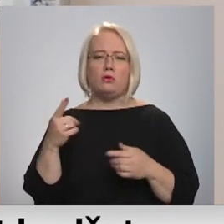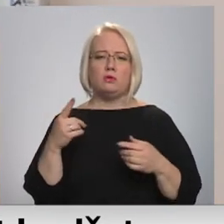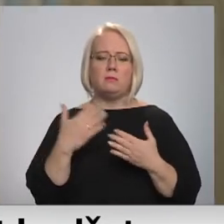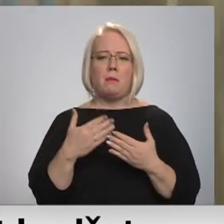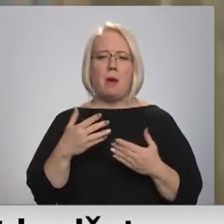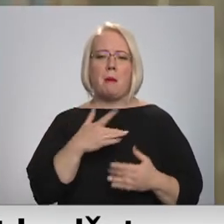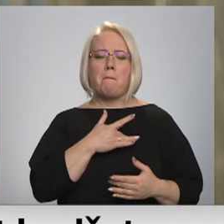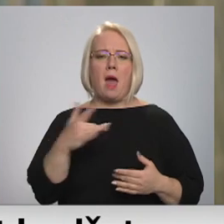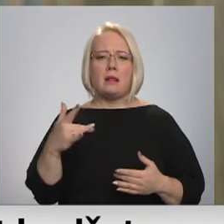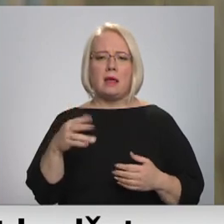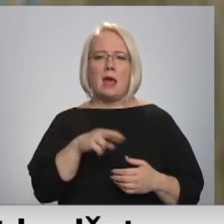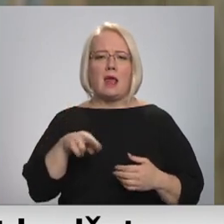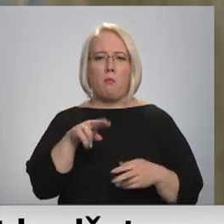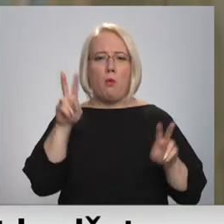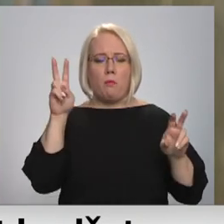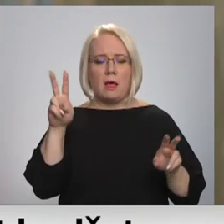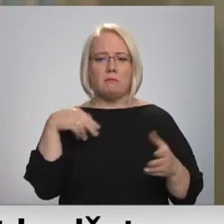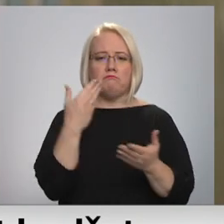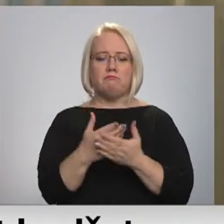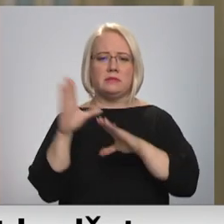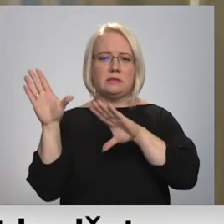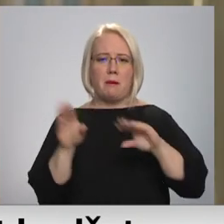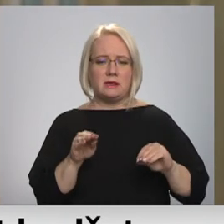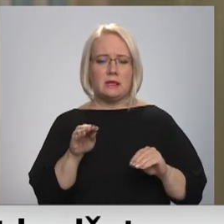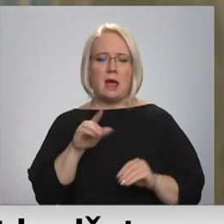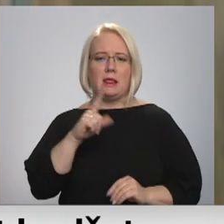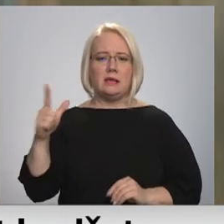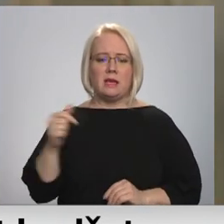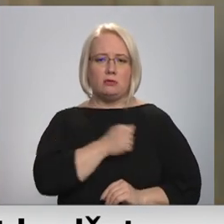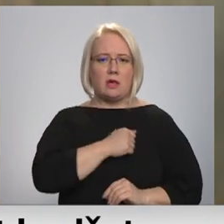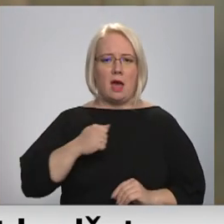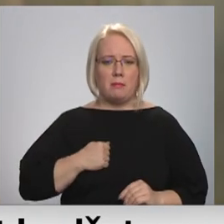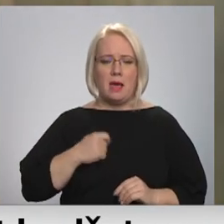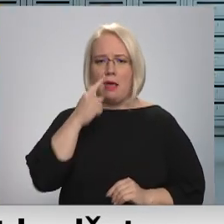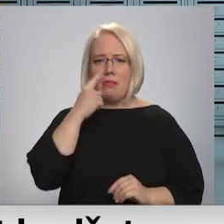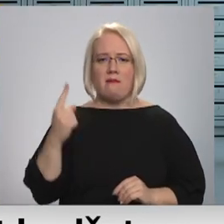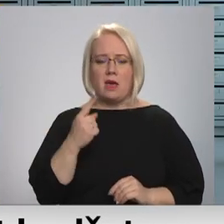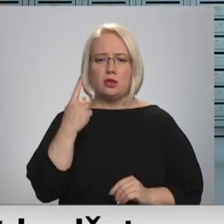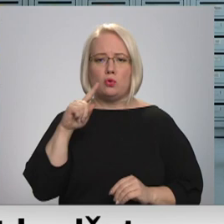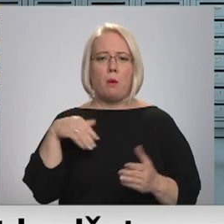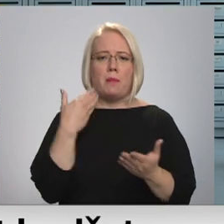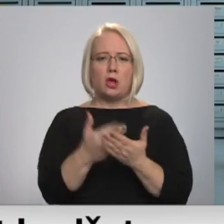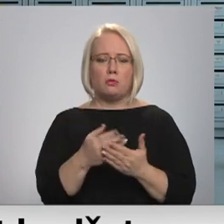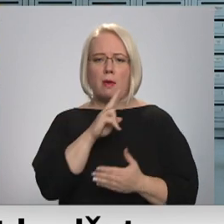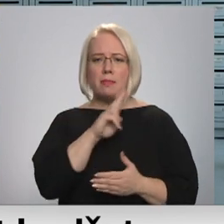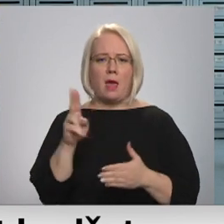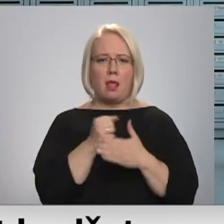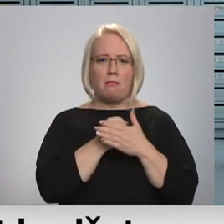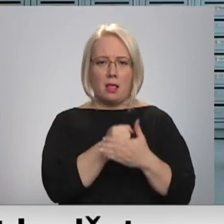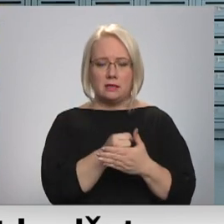Republika pārstāvī rosināja samazināt līdzekļus bruņotajiem spēkiem. Nevienu no šiem priešlikumiem vairākums neatbalstīja.